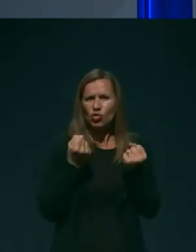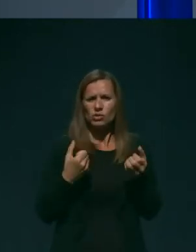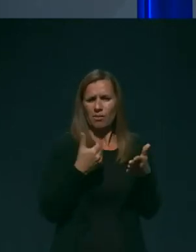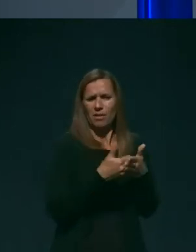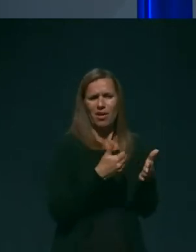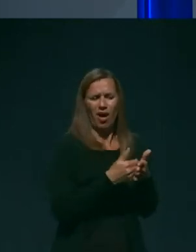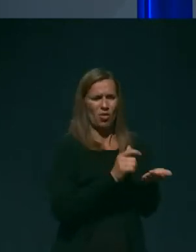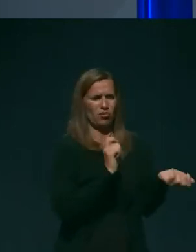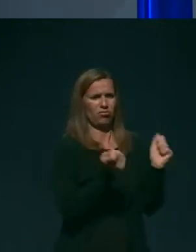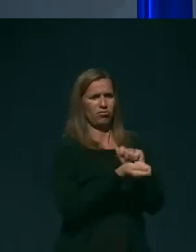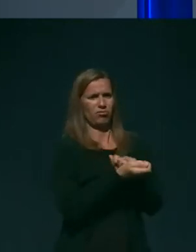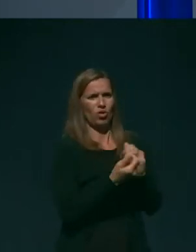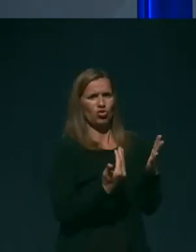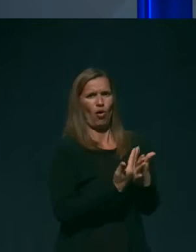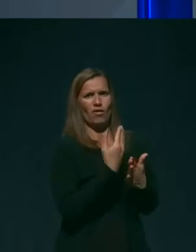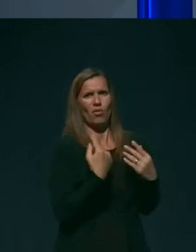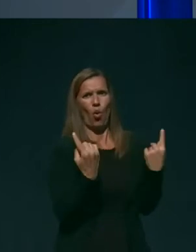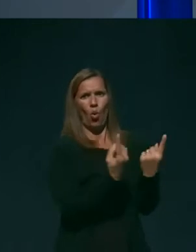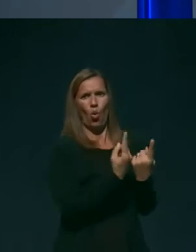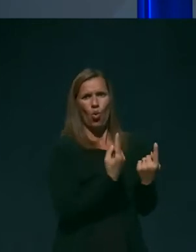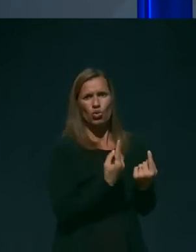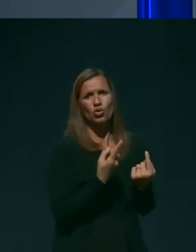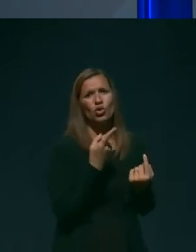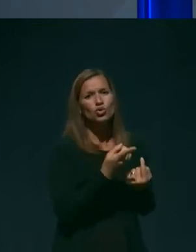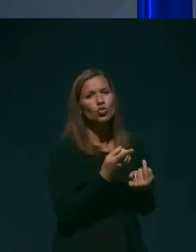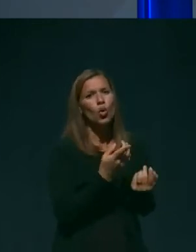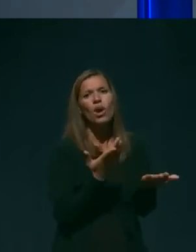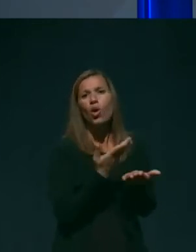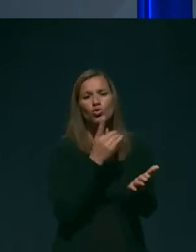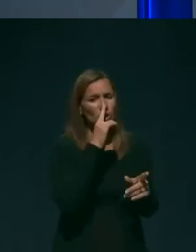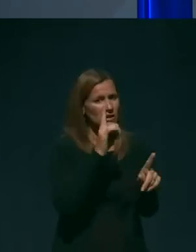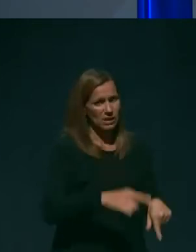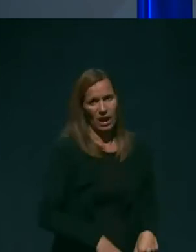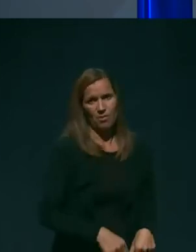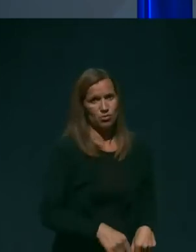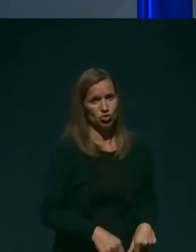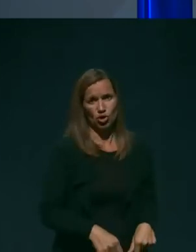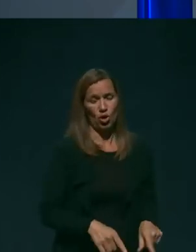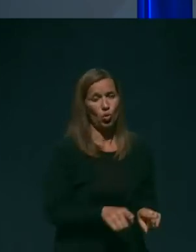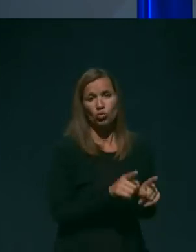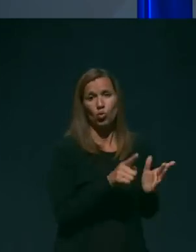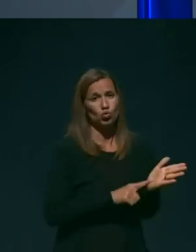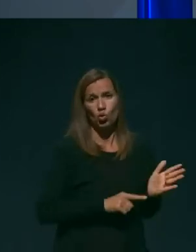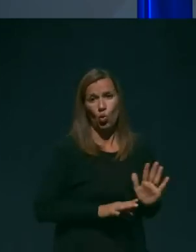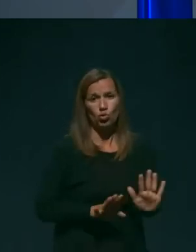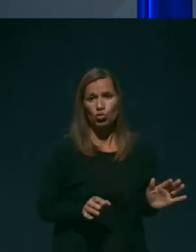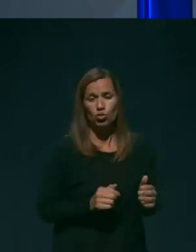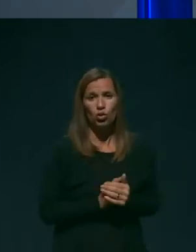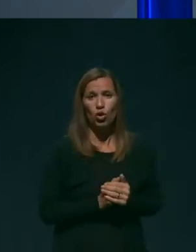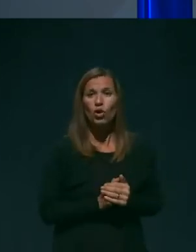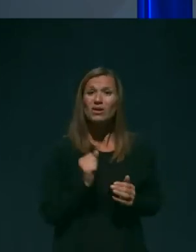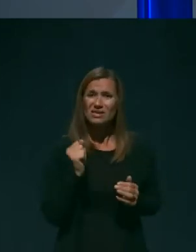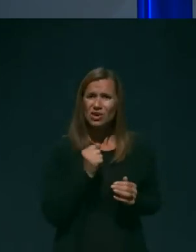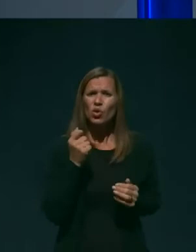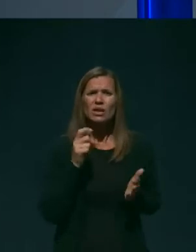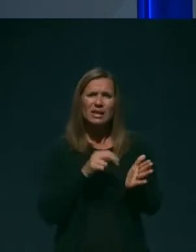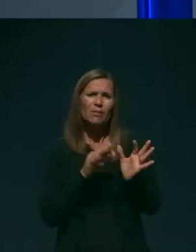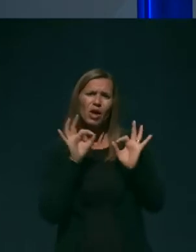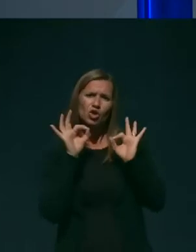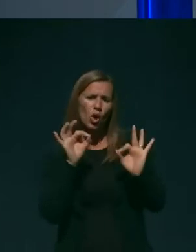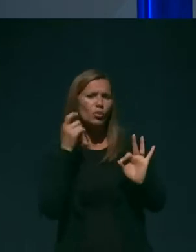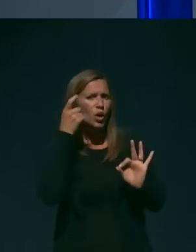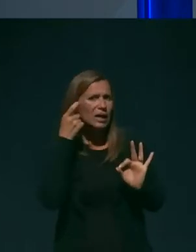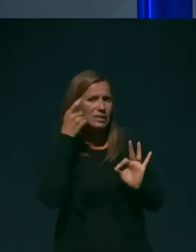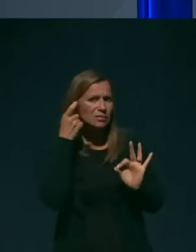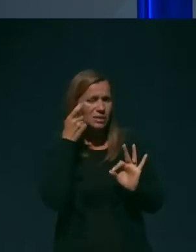okolju in to je za njih lahko pogosto usodno. In še posebej moramo pretehtati tako odločitev, če vemo, da v